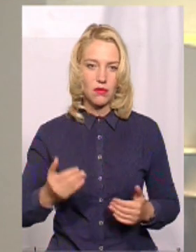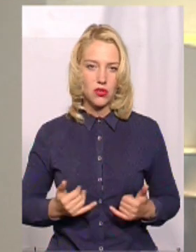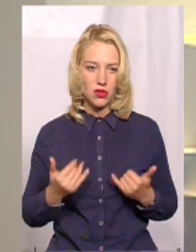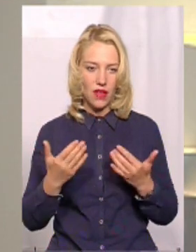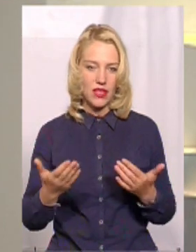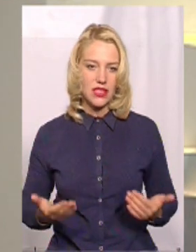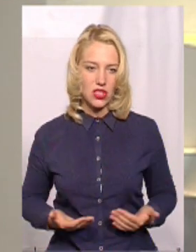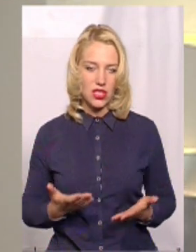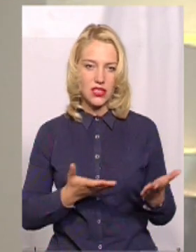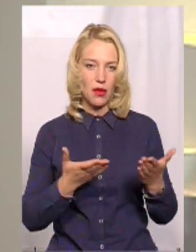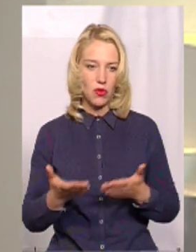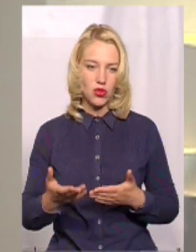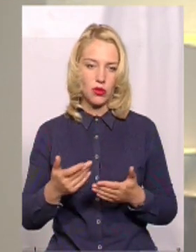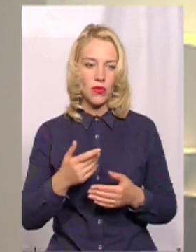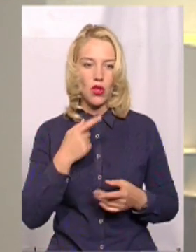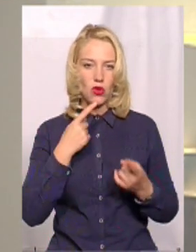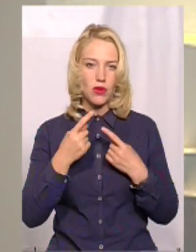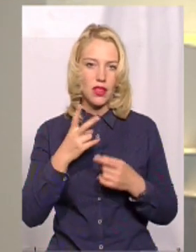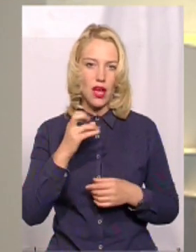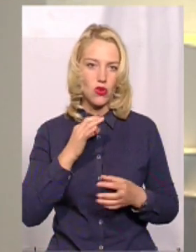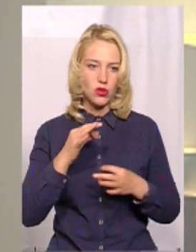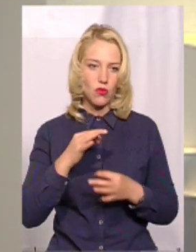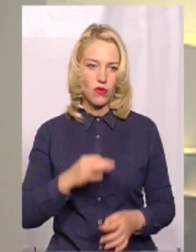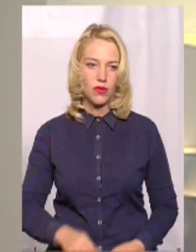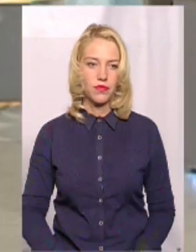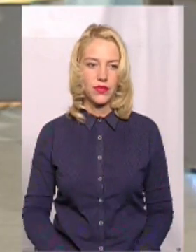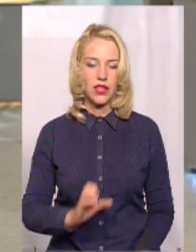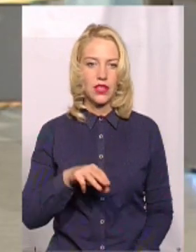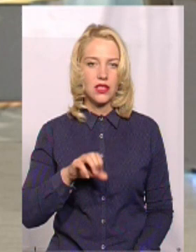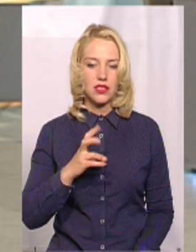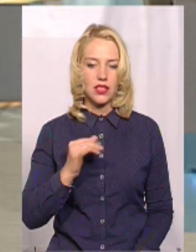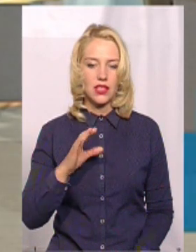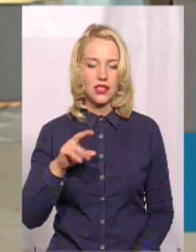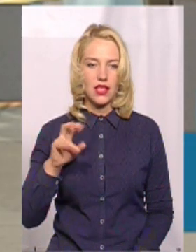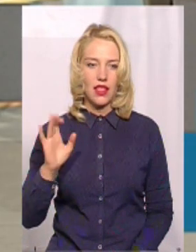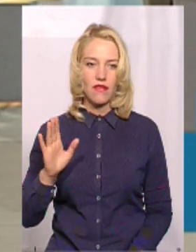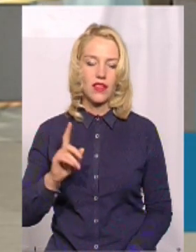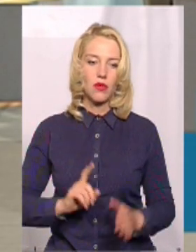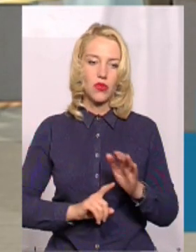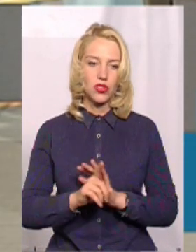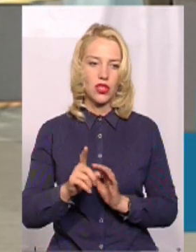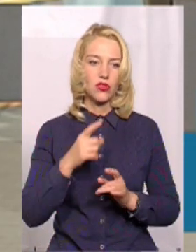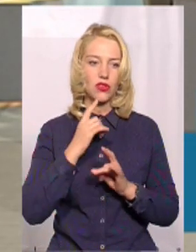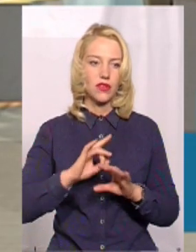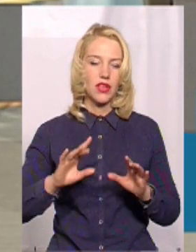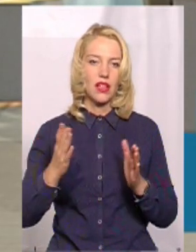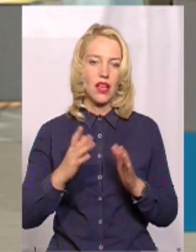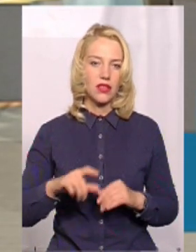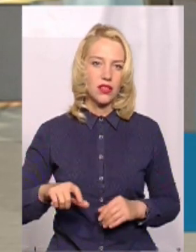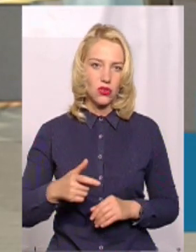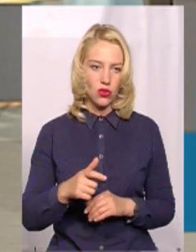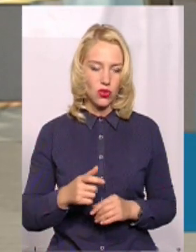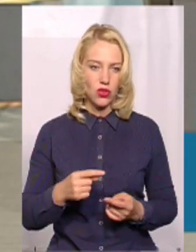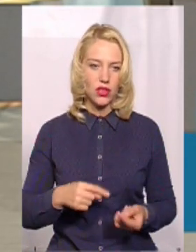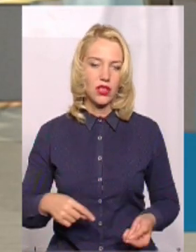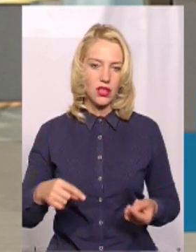і запрошуємо долучатися до розмови. Пане Станіславе, на початку окресліть, які ж дороги належать